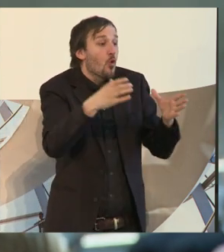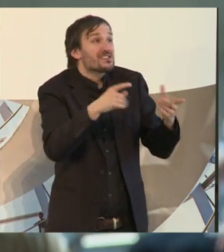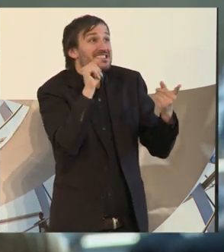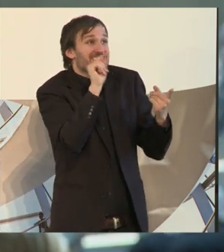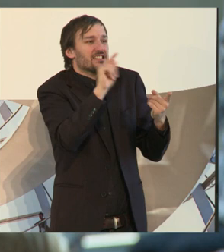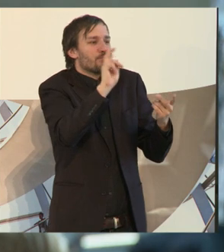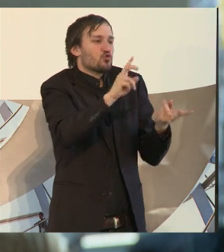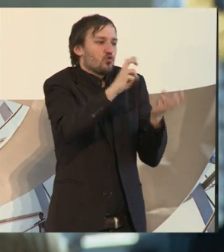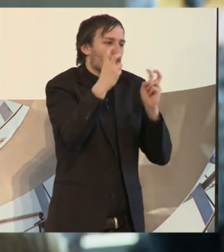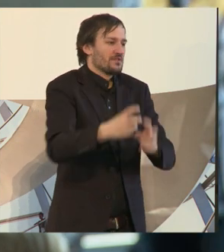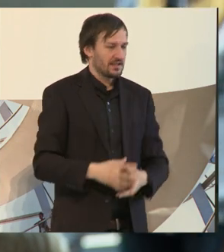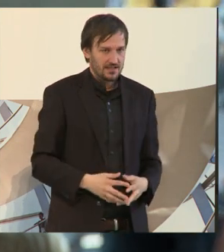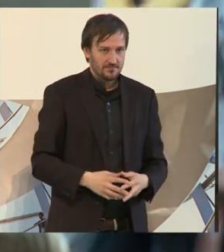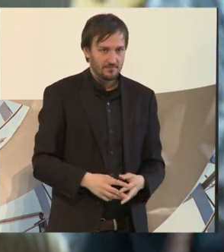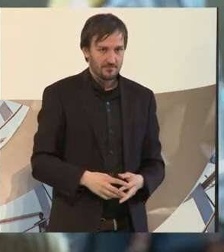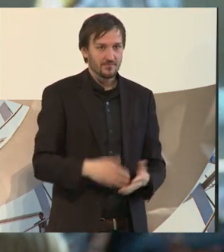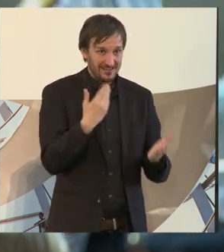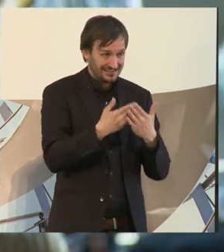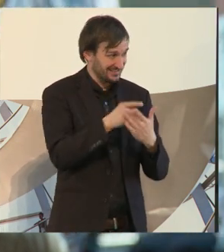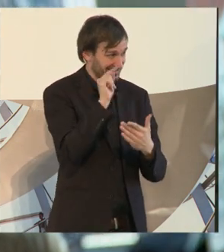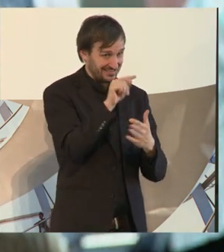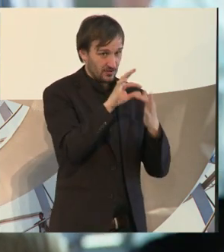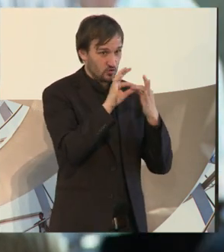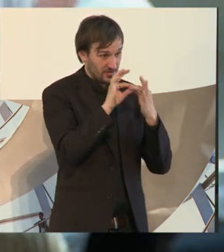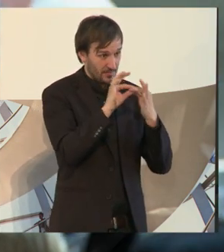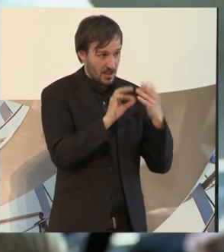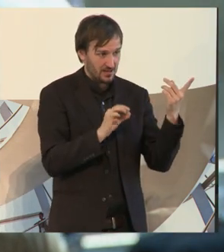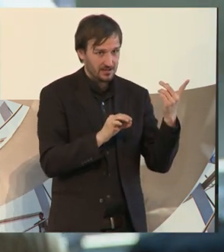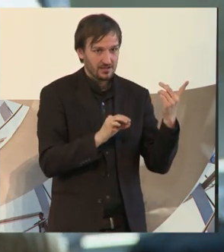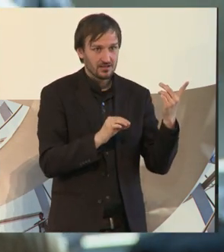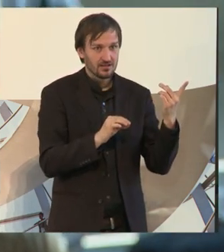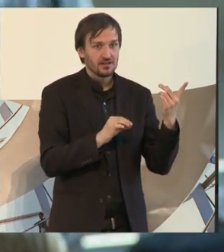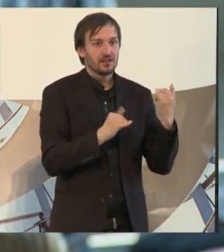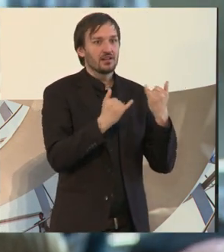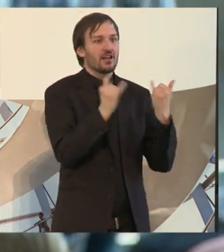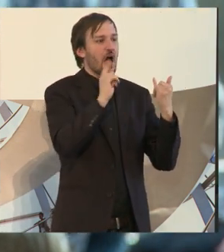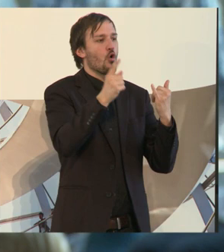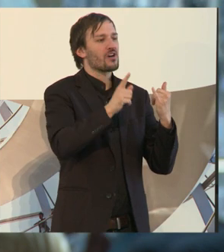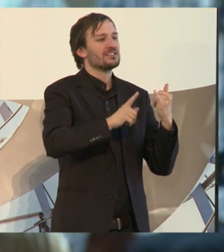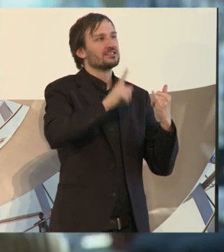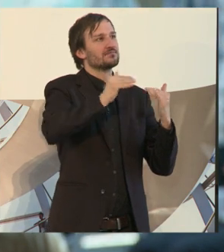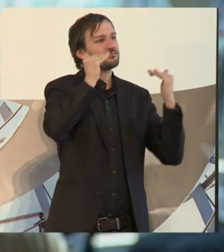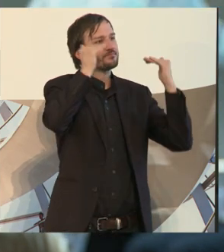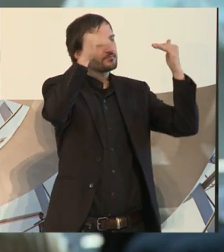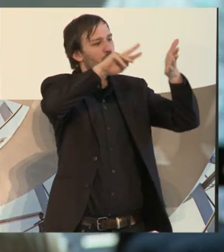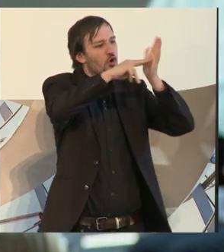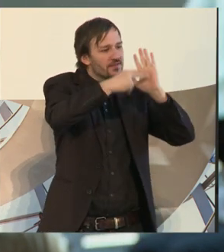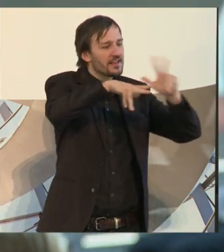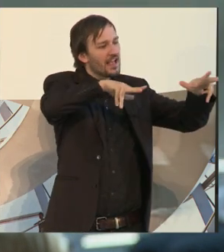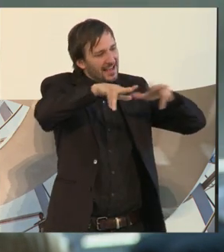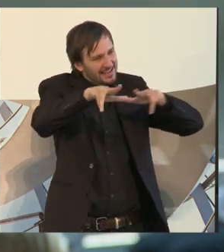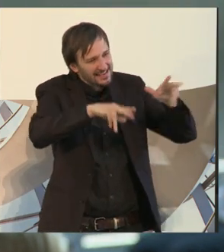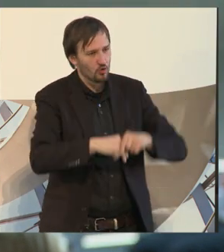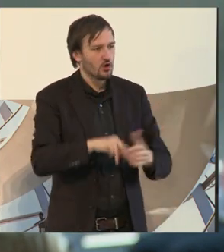umgesetzt werden muss. Dazu muss ja klar, und ich denke, das geht wirklich dann auch in Richtung Regierung beziehungsweise Politik, diese